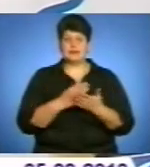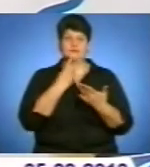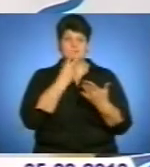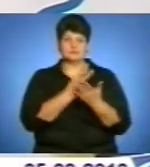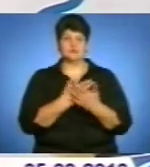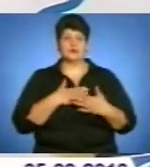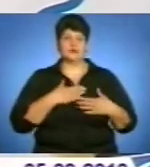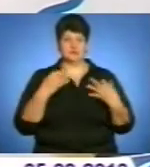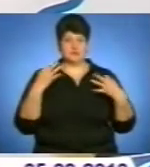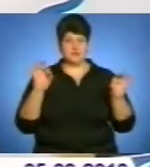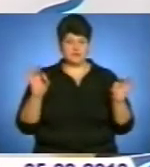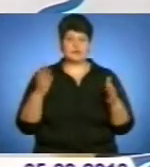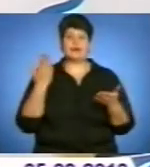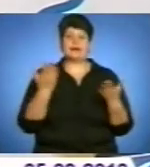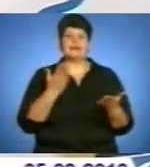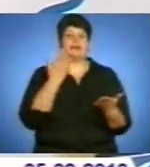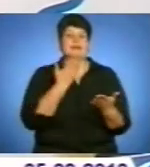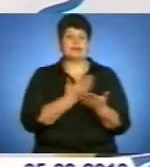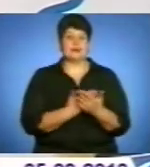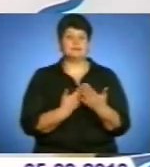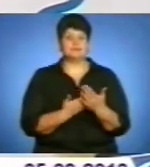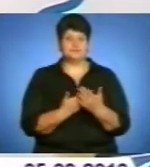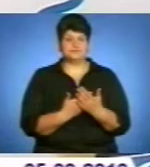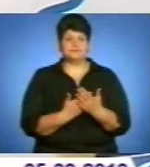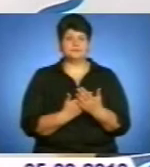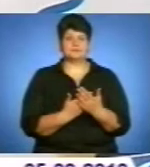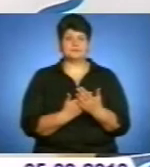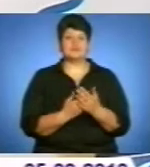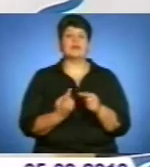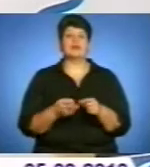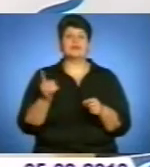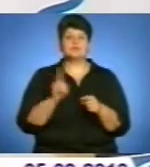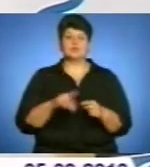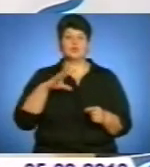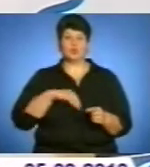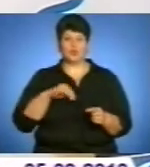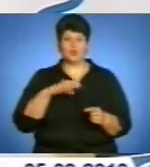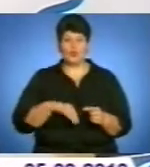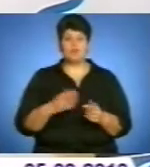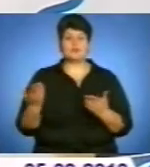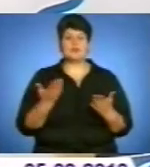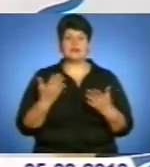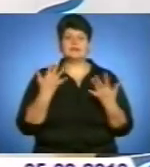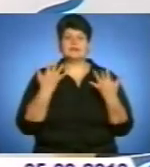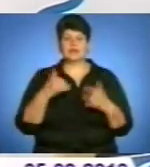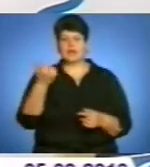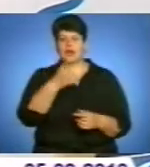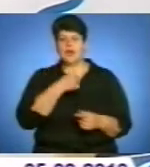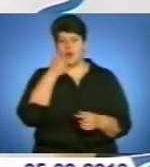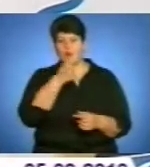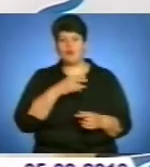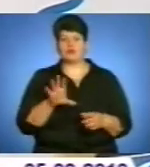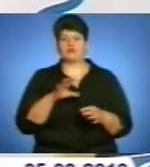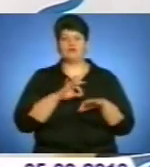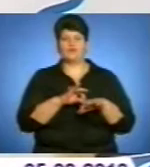нашої незалежності, які є цим духом, який стільки років вів